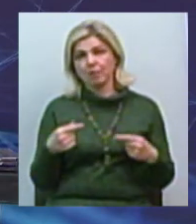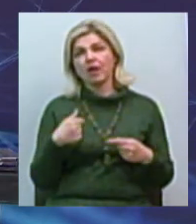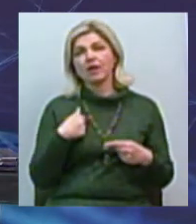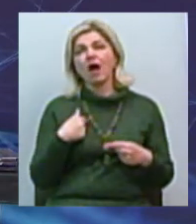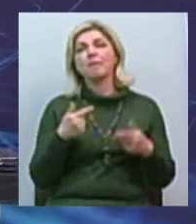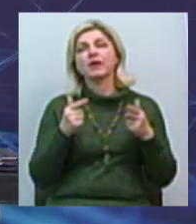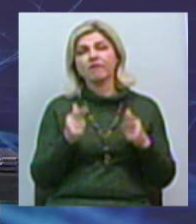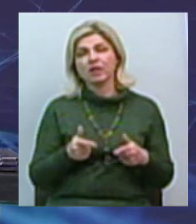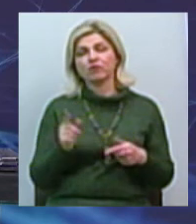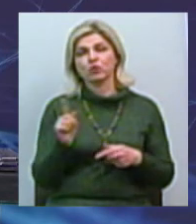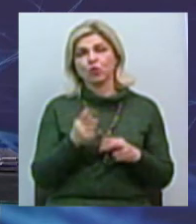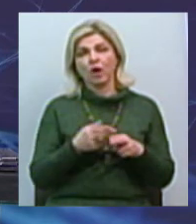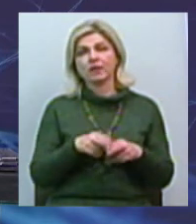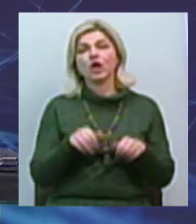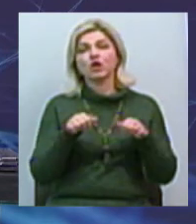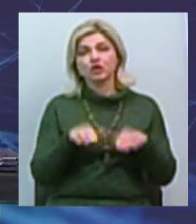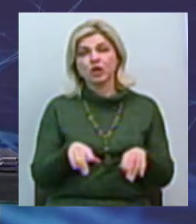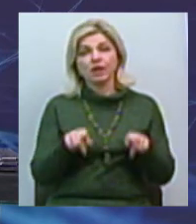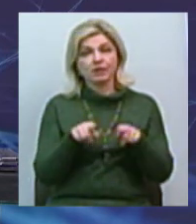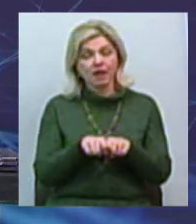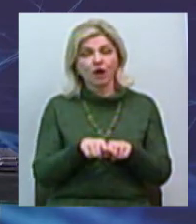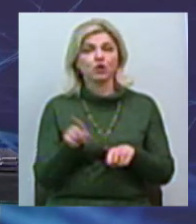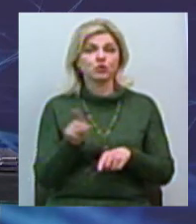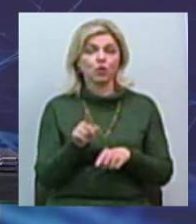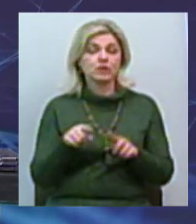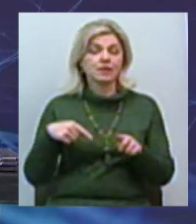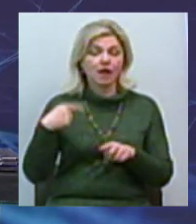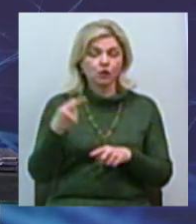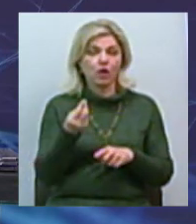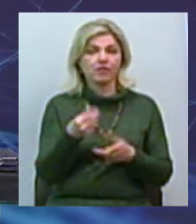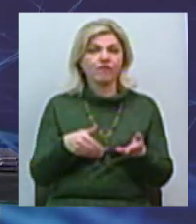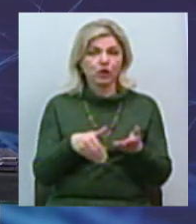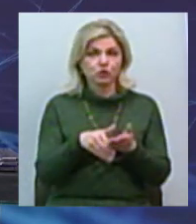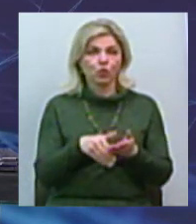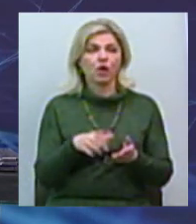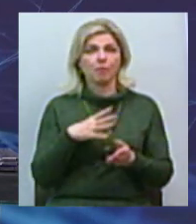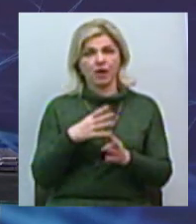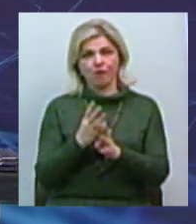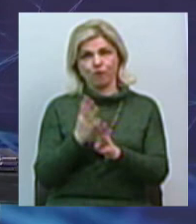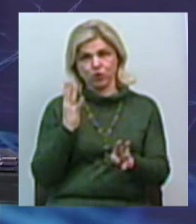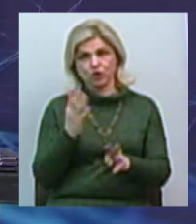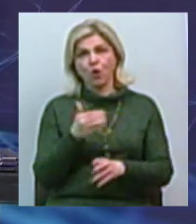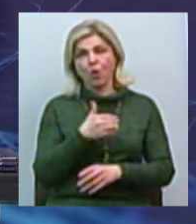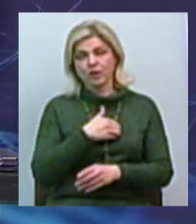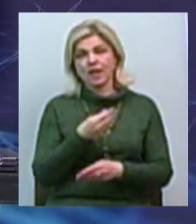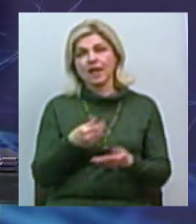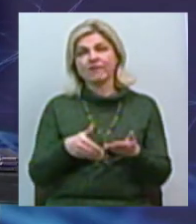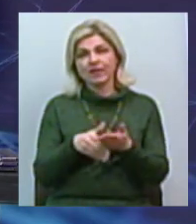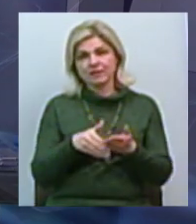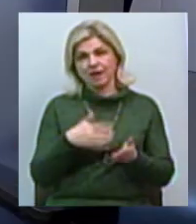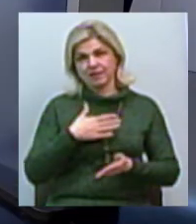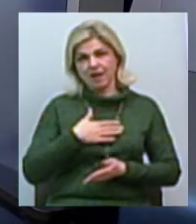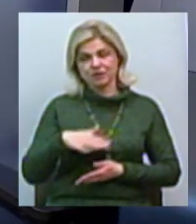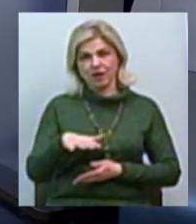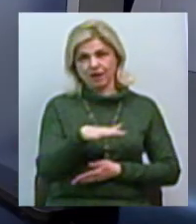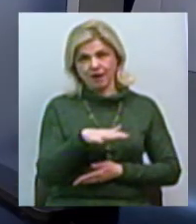що це розрішиться таким образом, щоб следуючі інвестори буквально стояли в очередь і хотіли інвестувати і